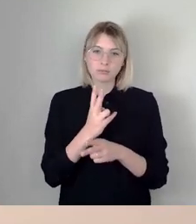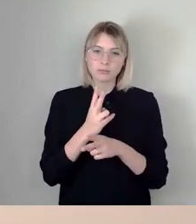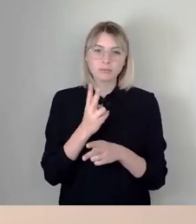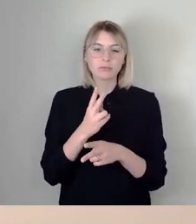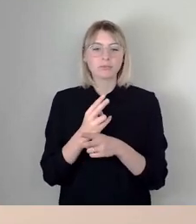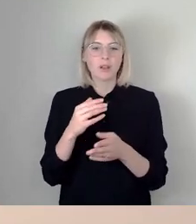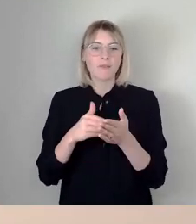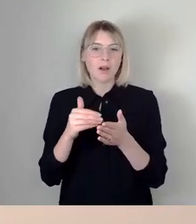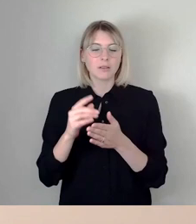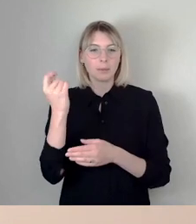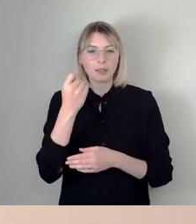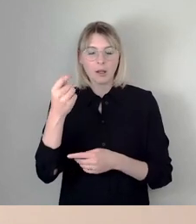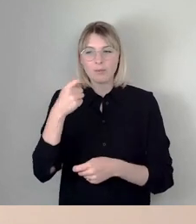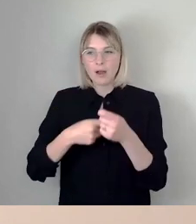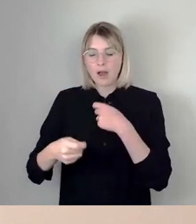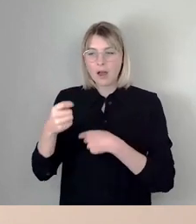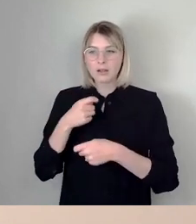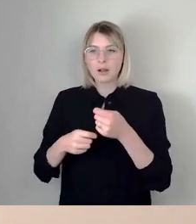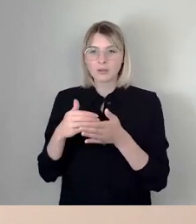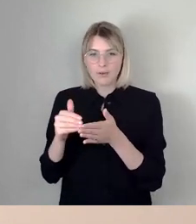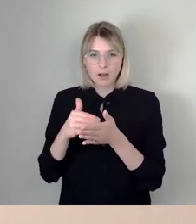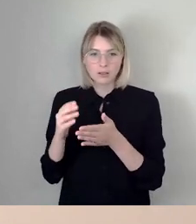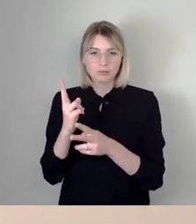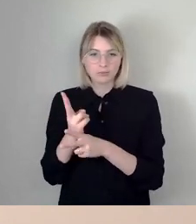um das Ganze sicherzustellen.